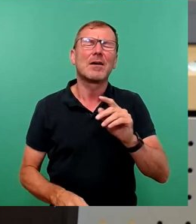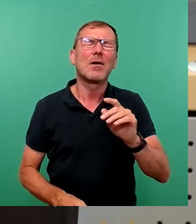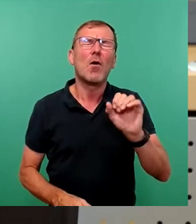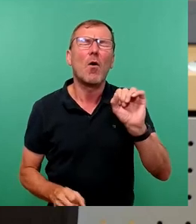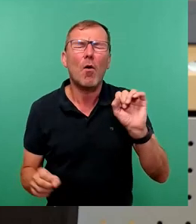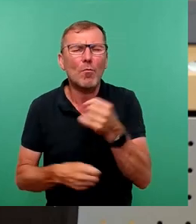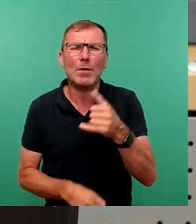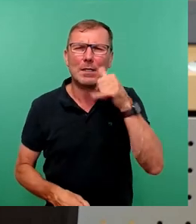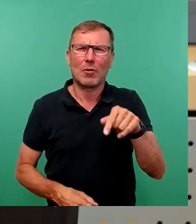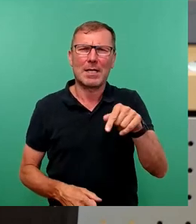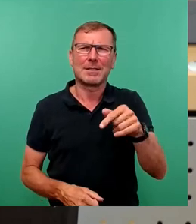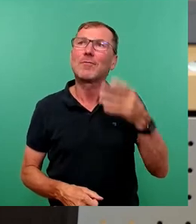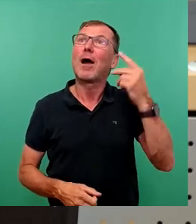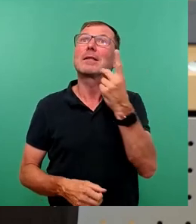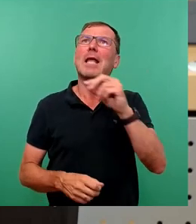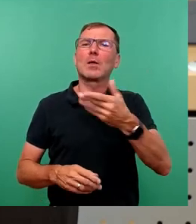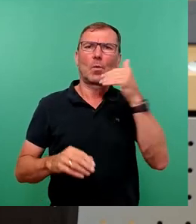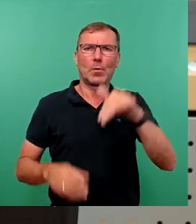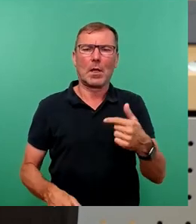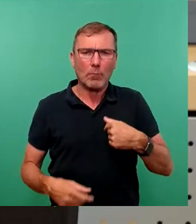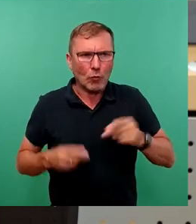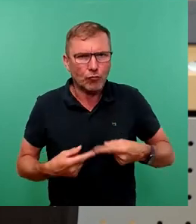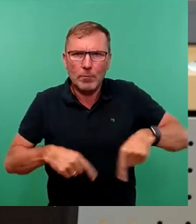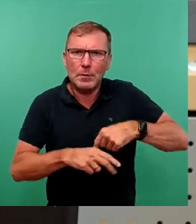-Zeiten gab, haben wir als Stadtbezirk saniert, ja.